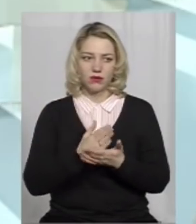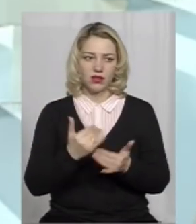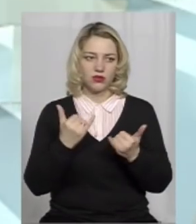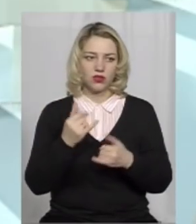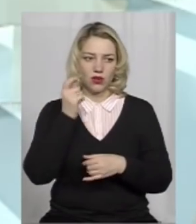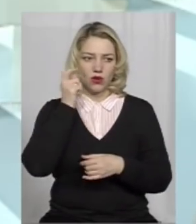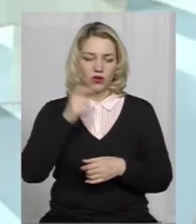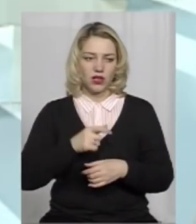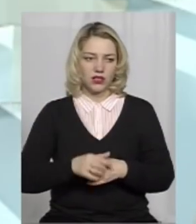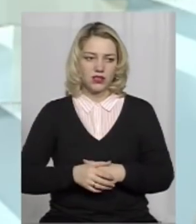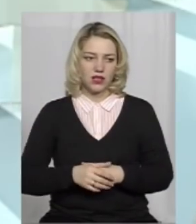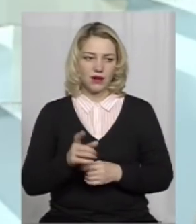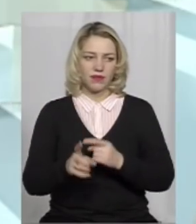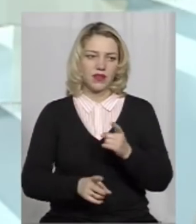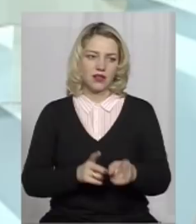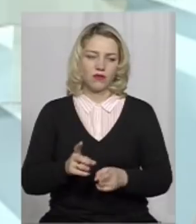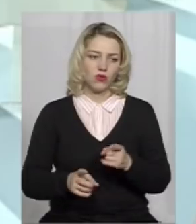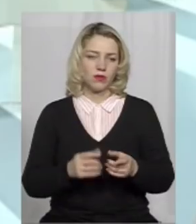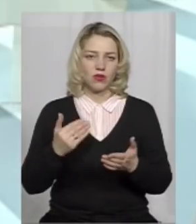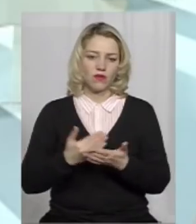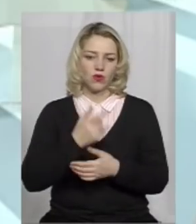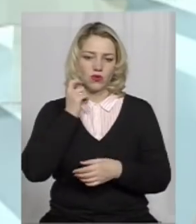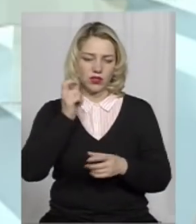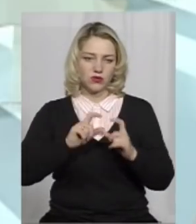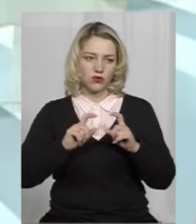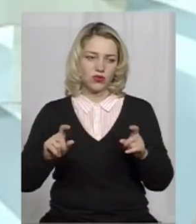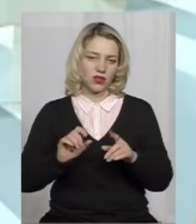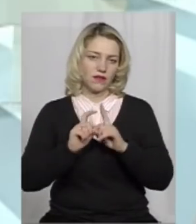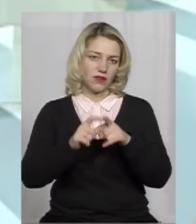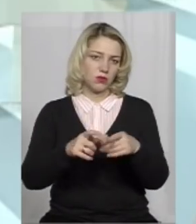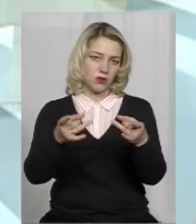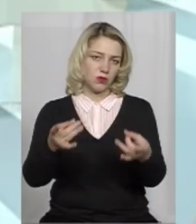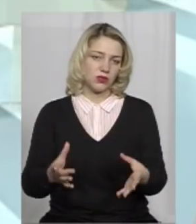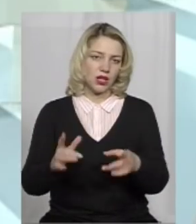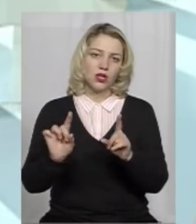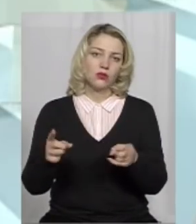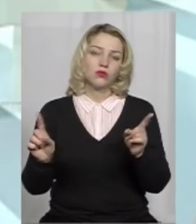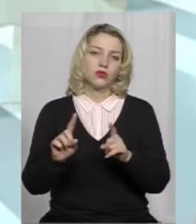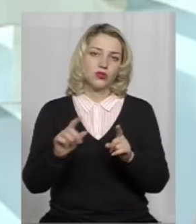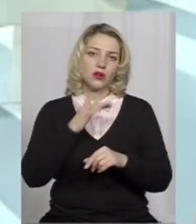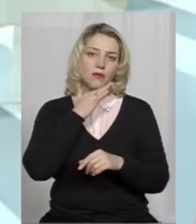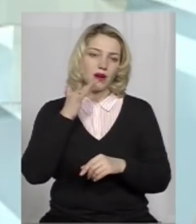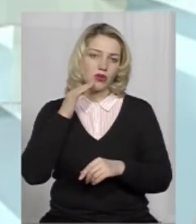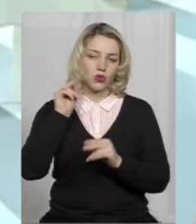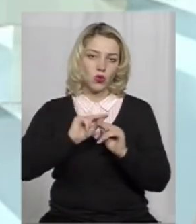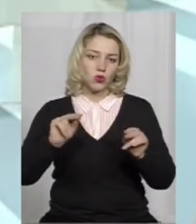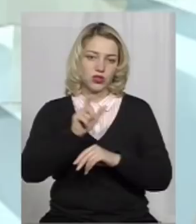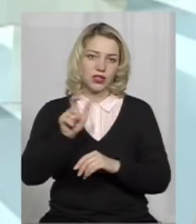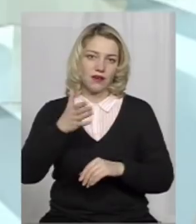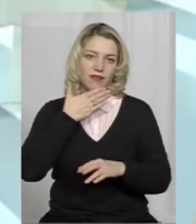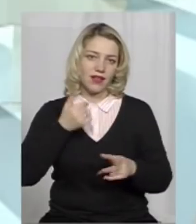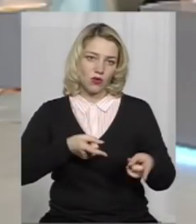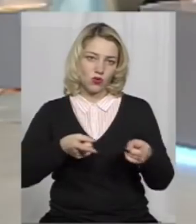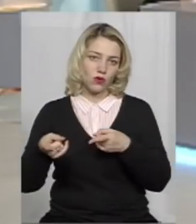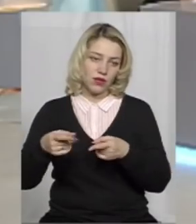сьогодні українська реформа нової української школи. І відповідь дуже проста. Тому що дуже багато вчителів не